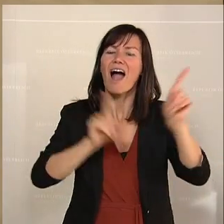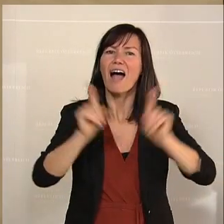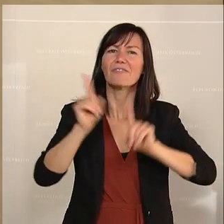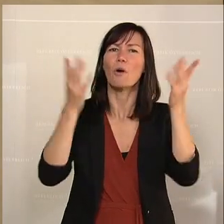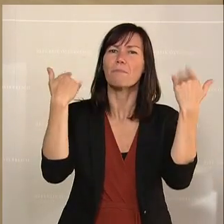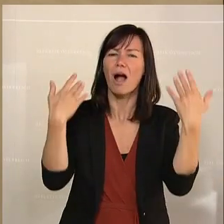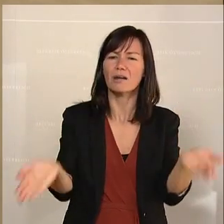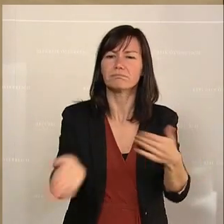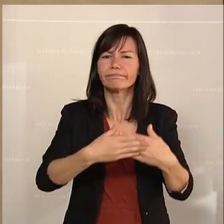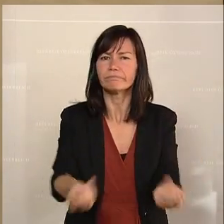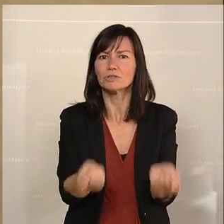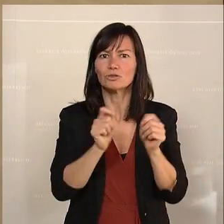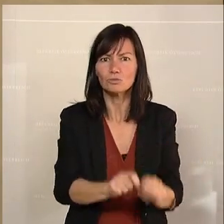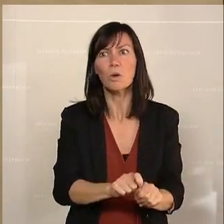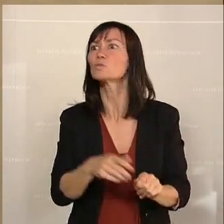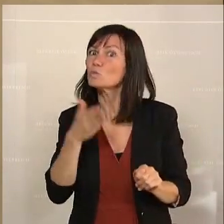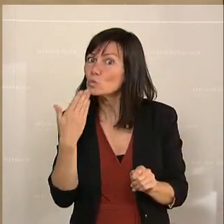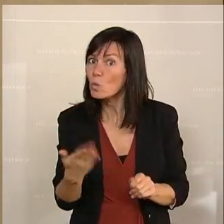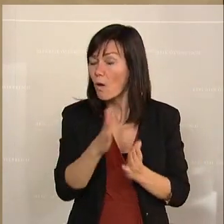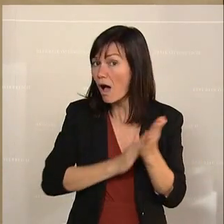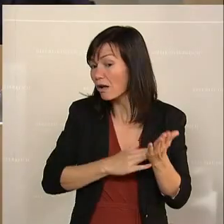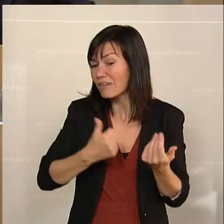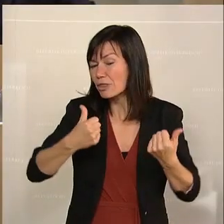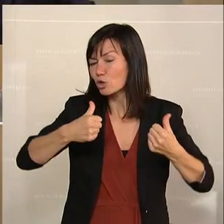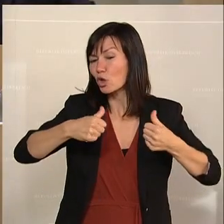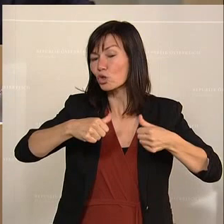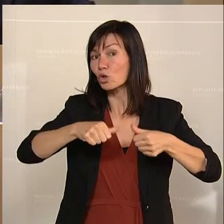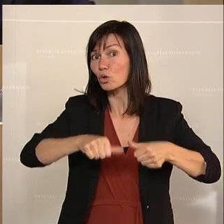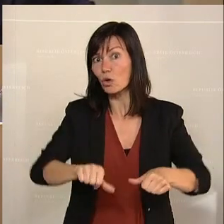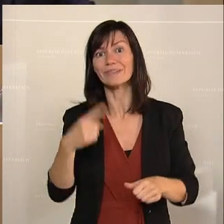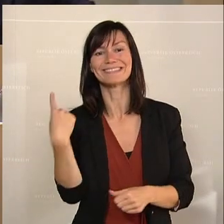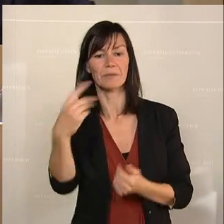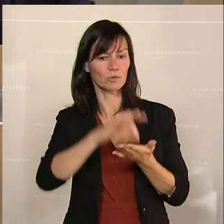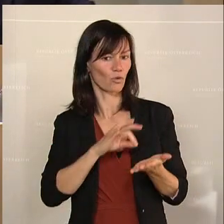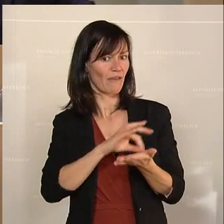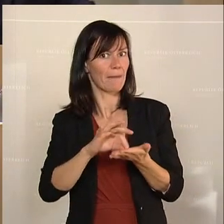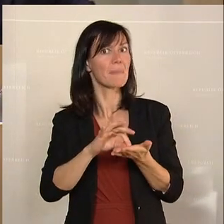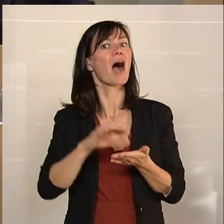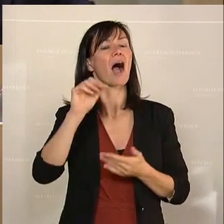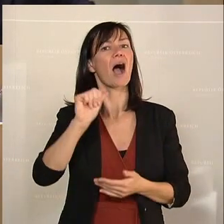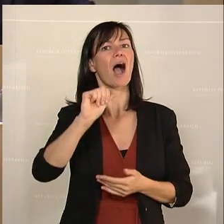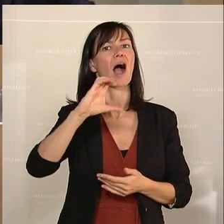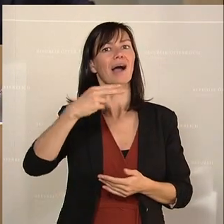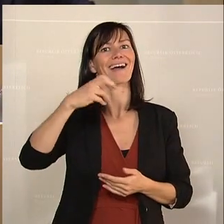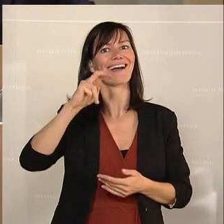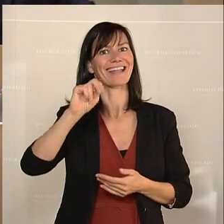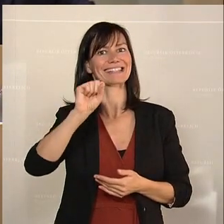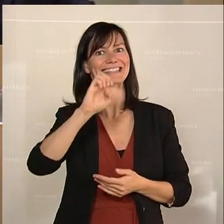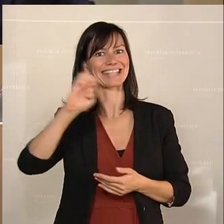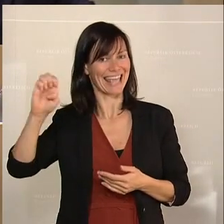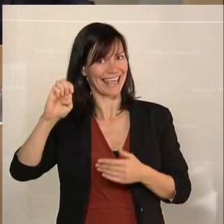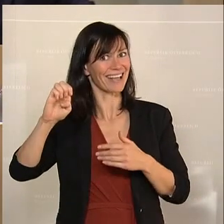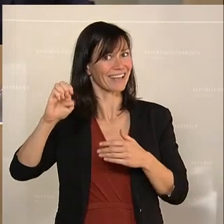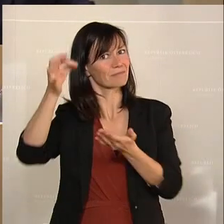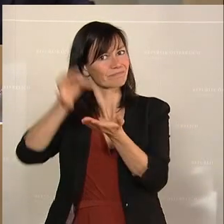diesen Druck aufgebaut. Bis sie dann am Achensee im November erklärt haben, jetzt kommt sie, die Impfpflicht. Da sind